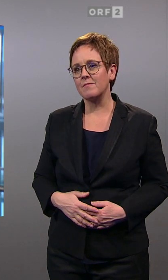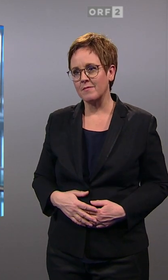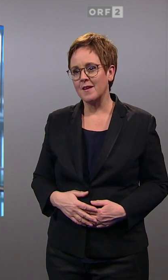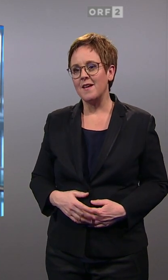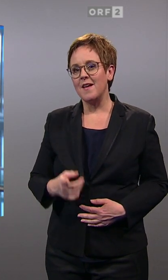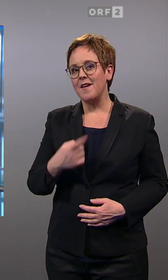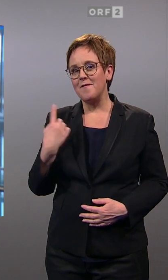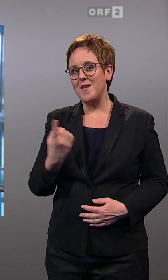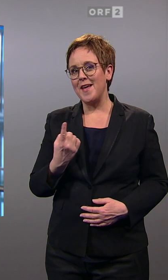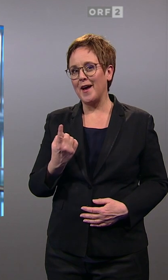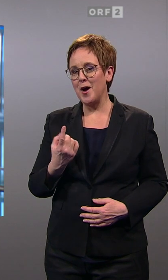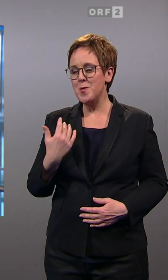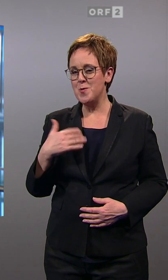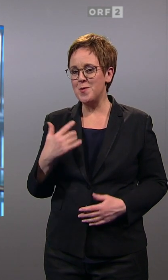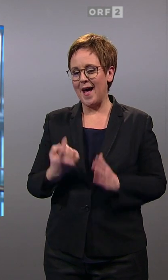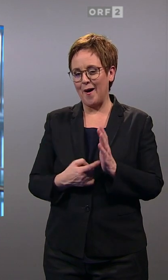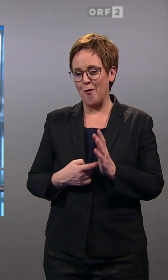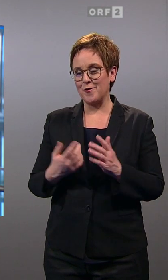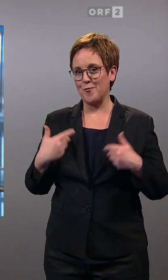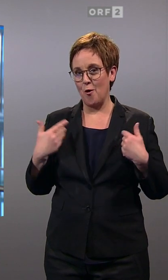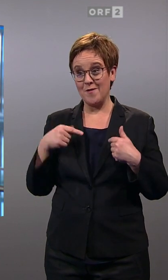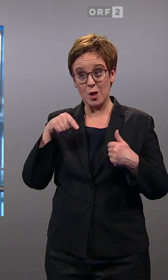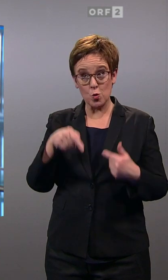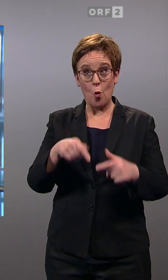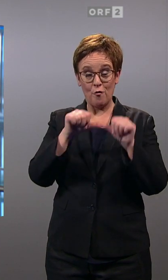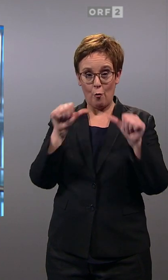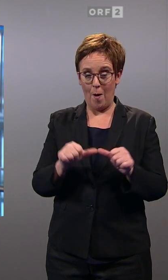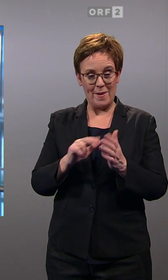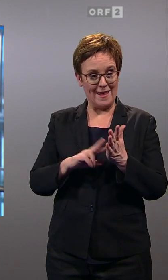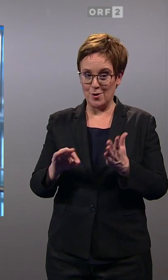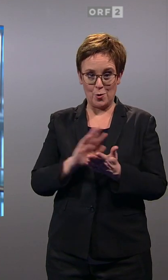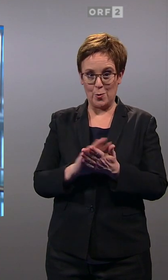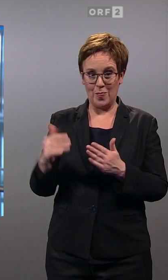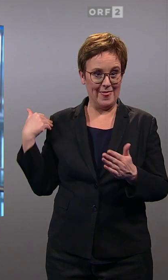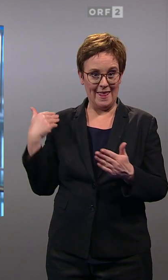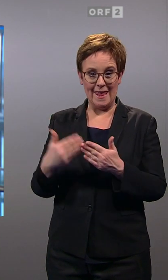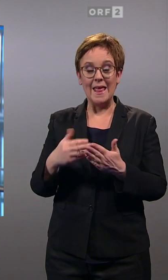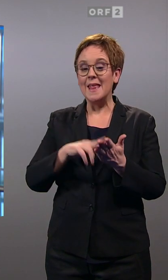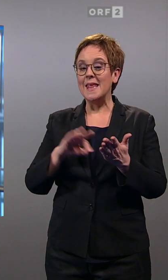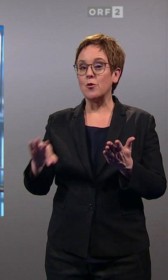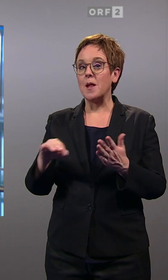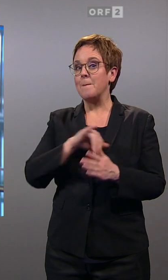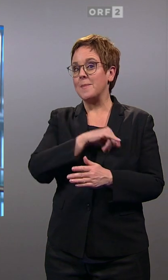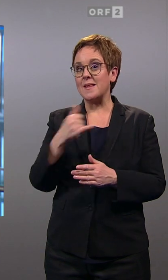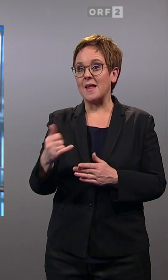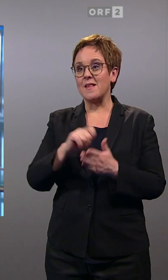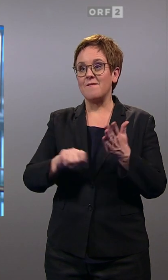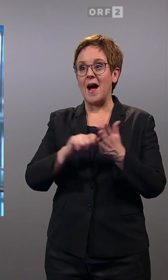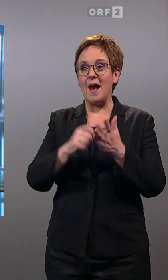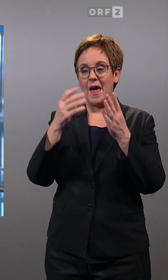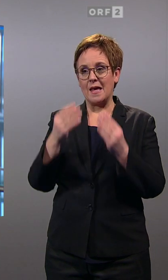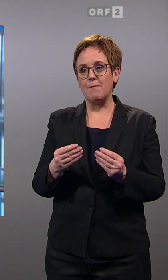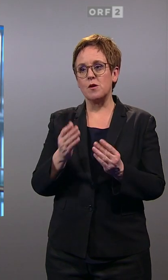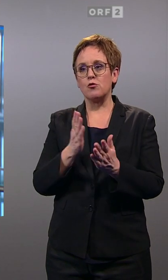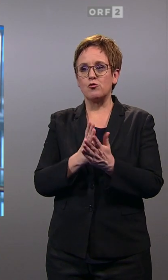freuen uns auf eine Herausforderung, die wir in dieser Form in Niederösterreich noch nicht hatten. In Niederösterreich waren die Wahlergebnisse, die Veränderung